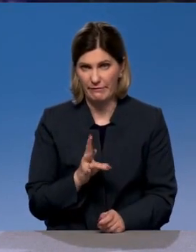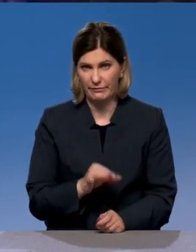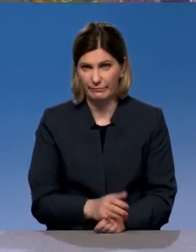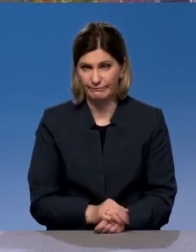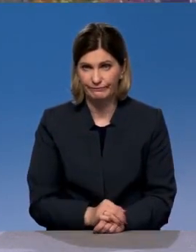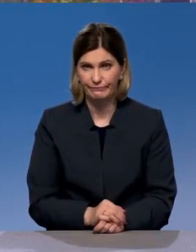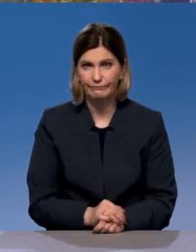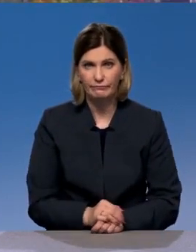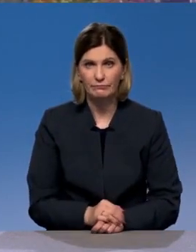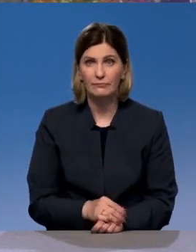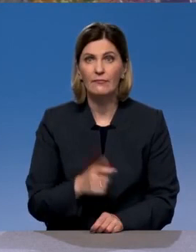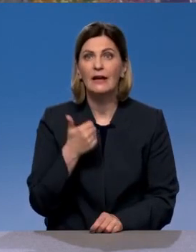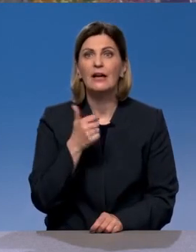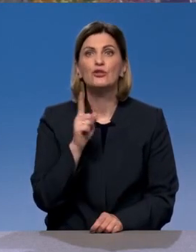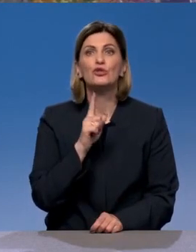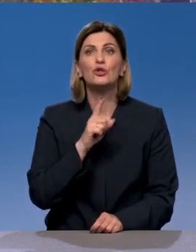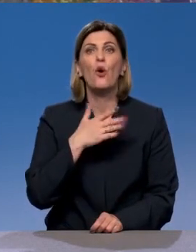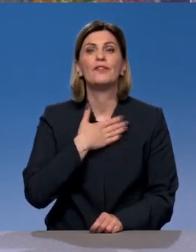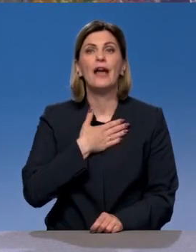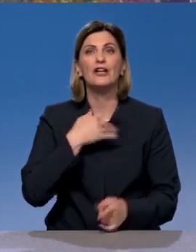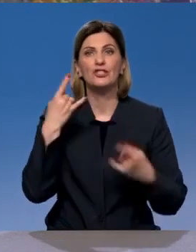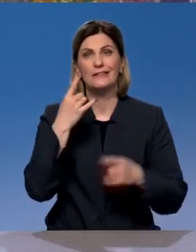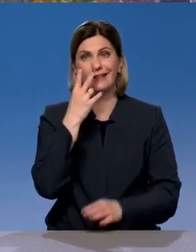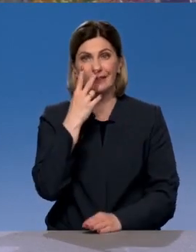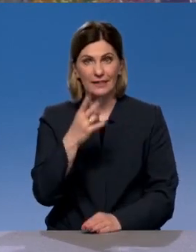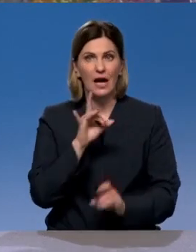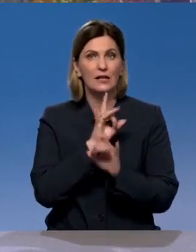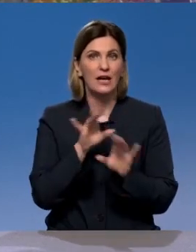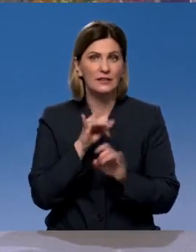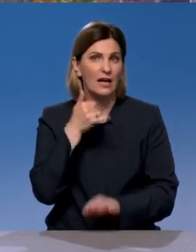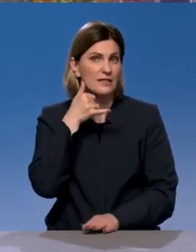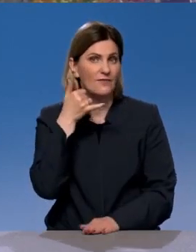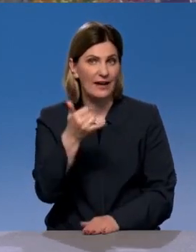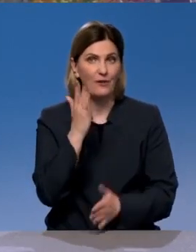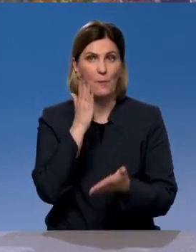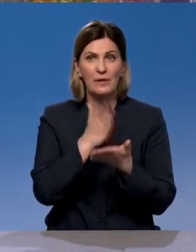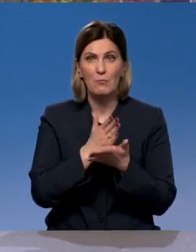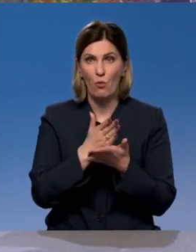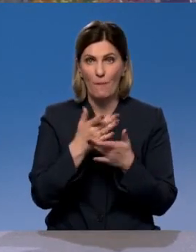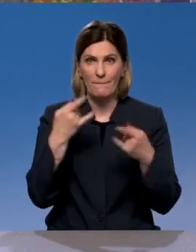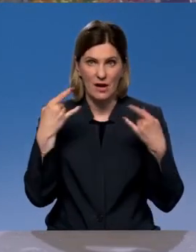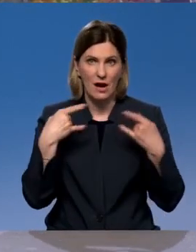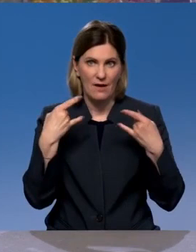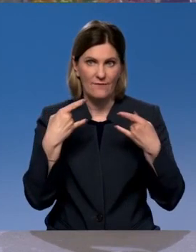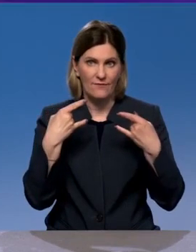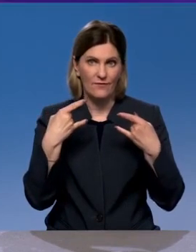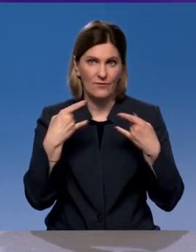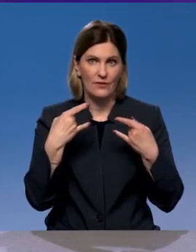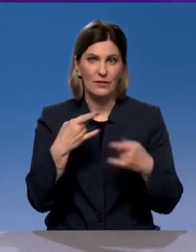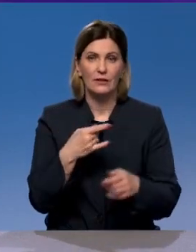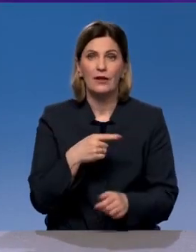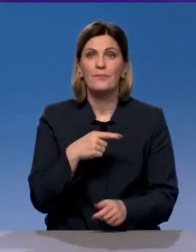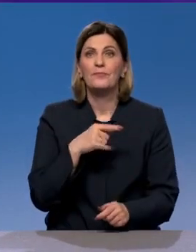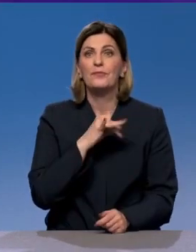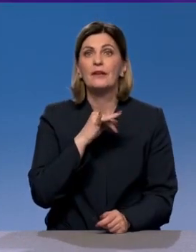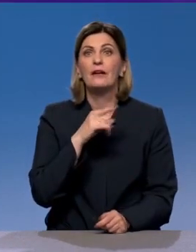ну, то есть очень хорошо, что наши зрители звонят и рассказывают о плохих дорогах в прямом эфире, но, опять же, да, повторимся, что есть инстанции, в которые можно